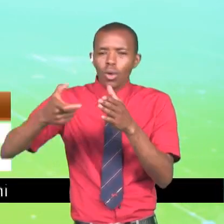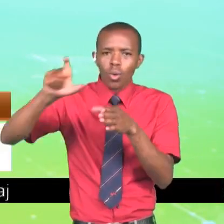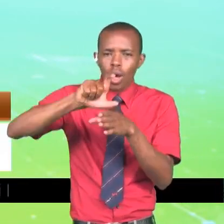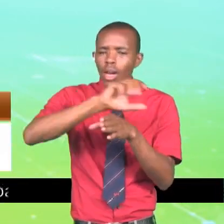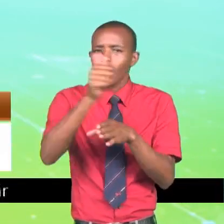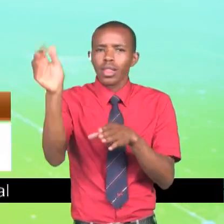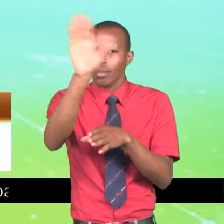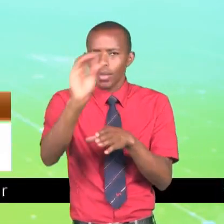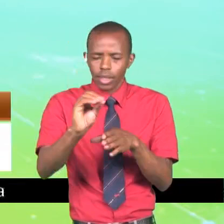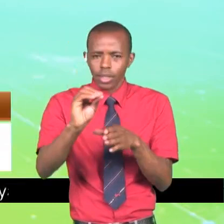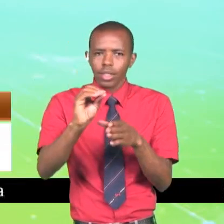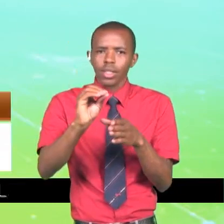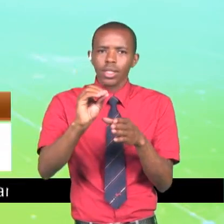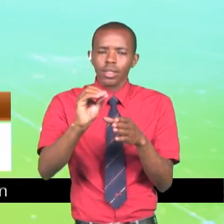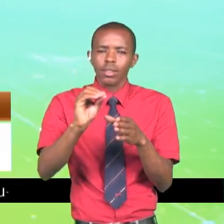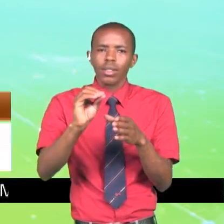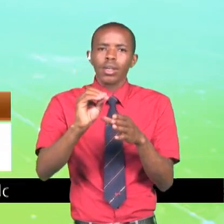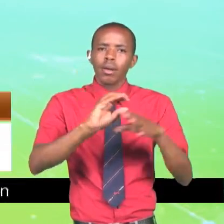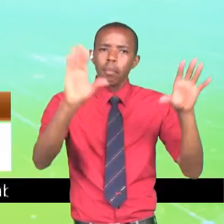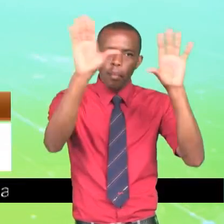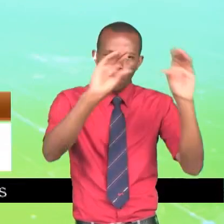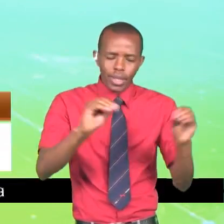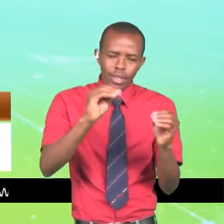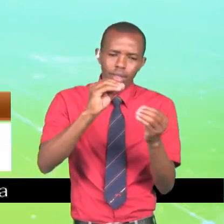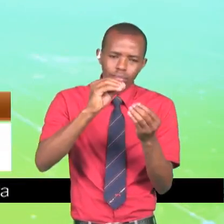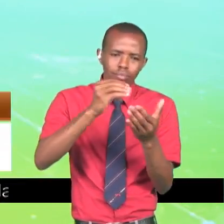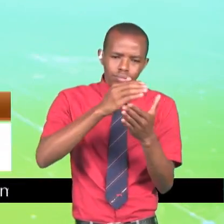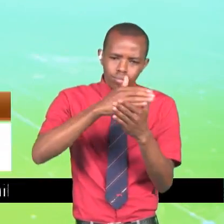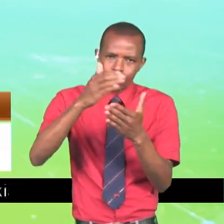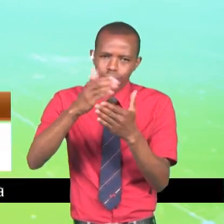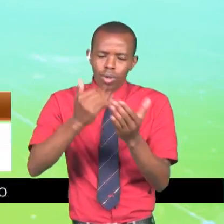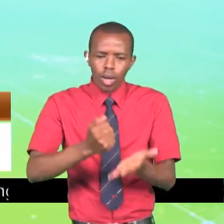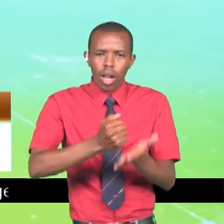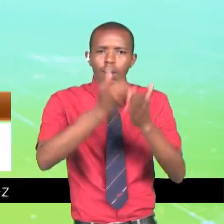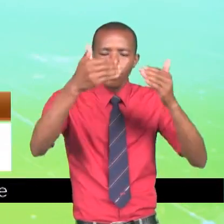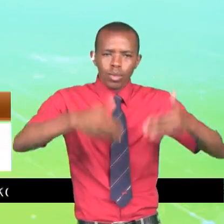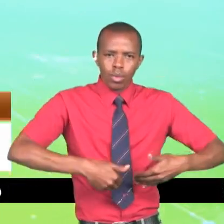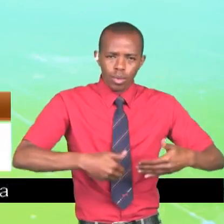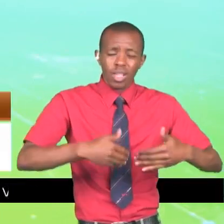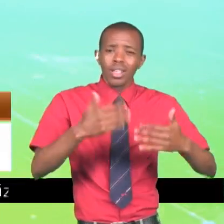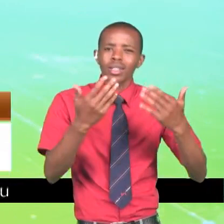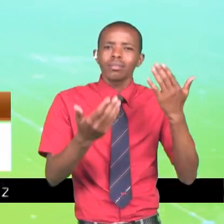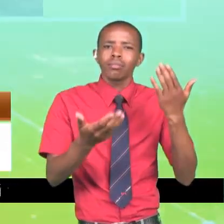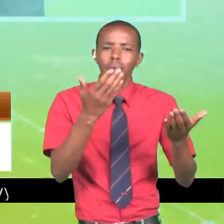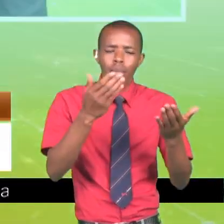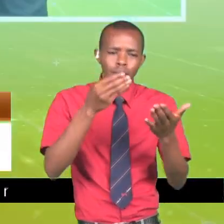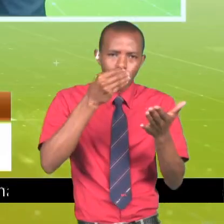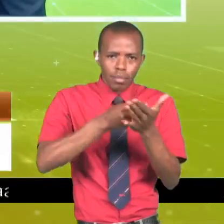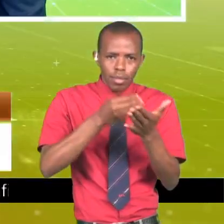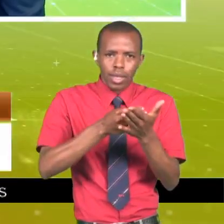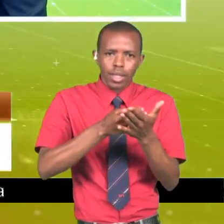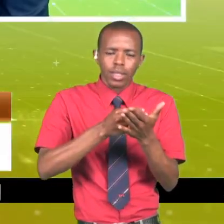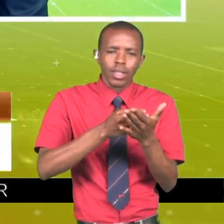nyingine kwa zile pesa ambazo uwa zinapeano ili kuwasaindia vijana, ili angalau ili pesa ambayo